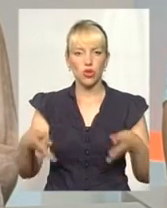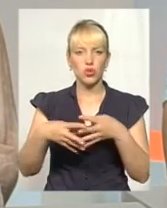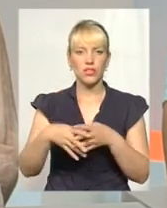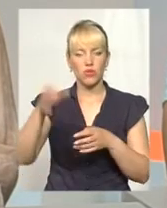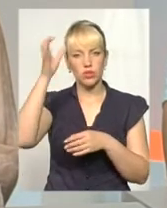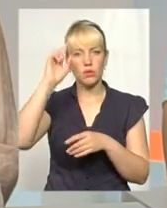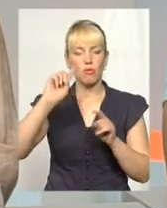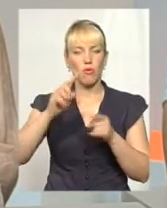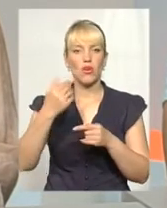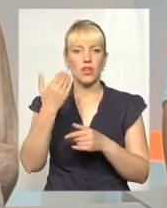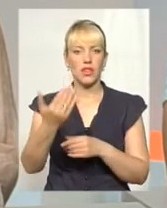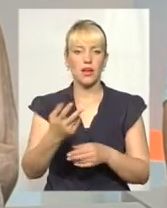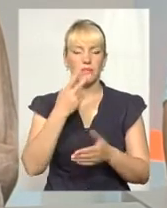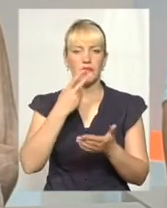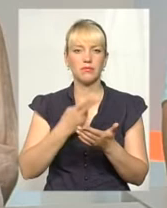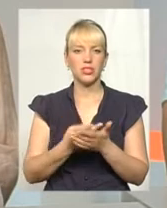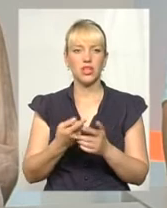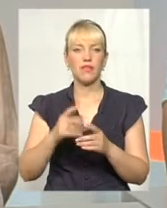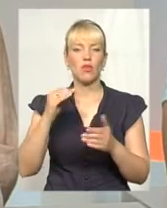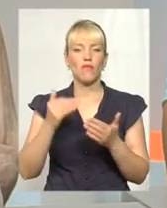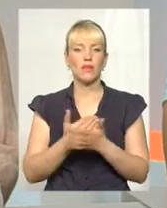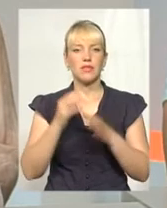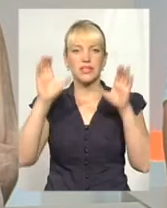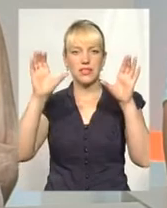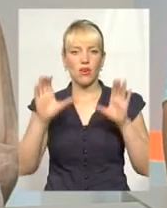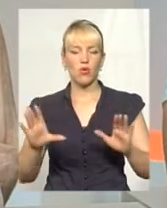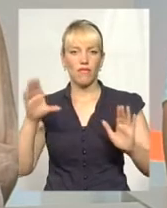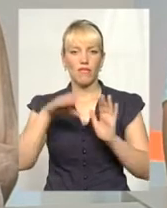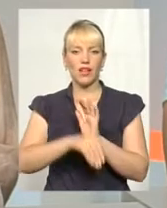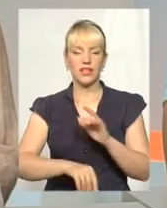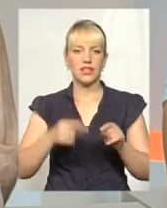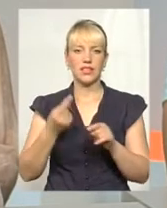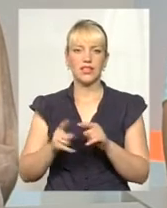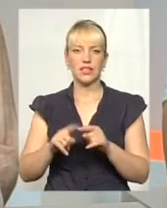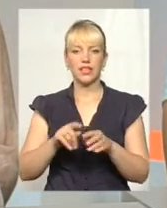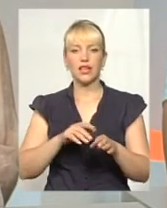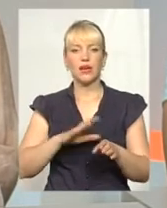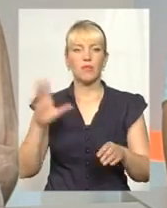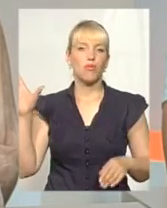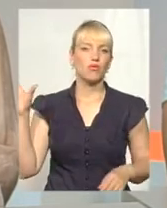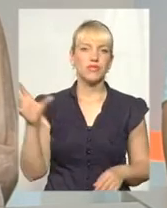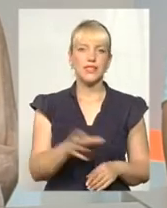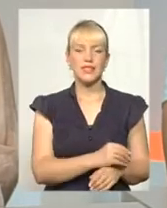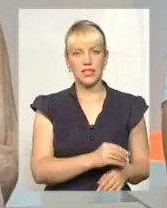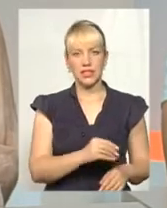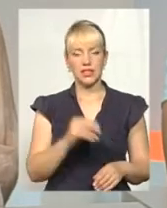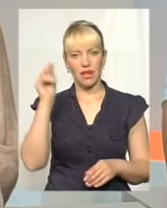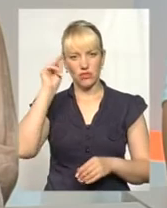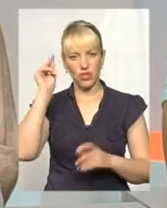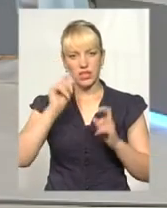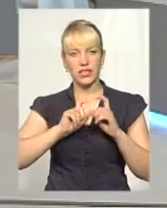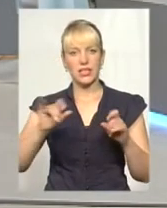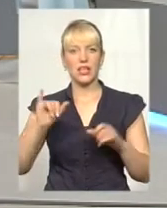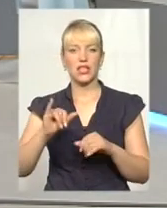передбачається новим законом, ведені її абсолютно повсемісно в усіх навчальних закладах і